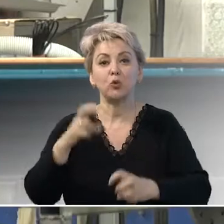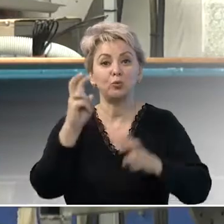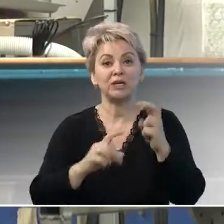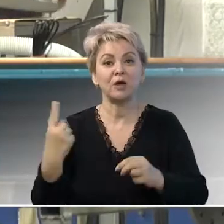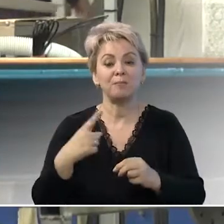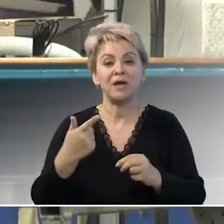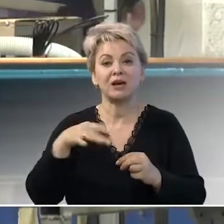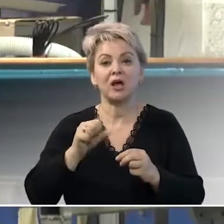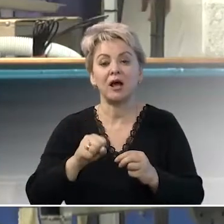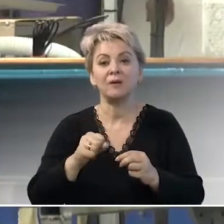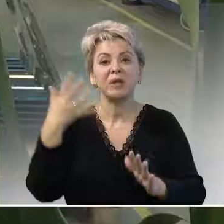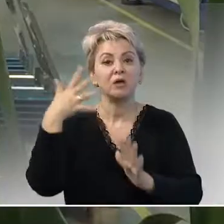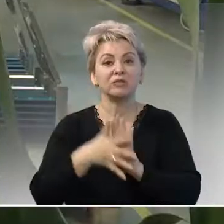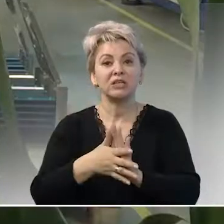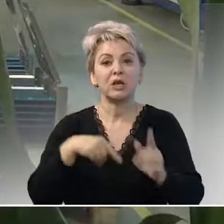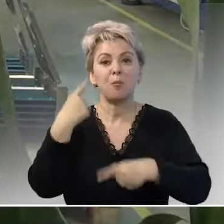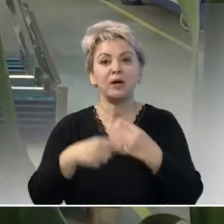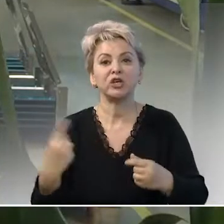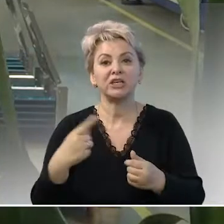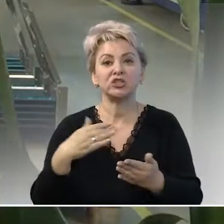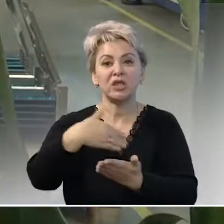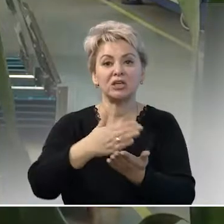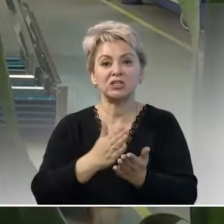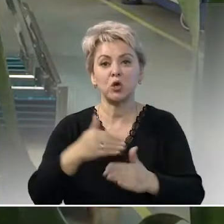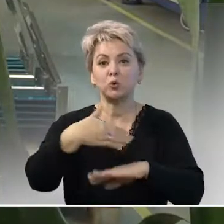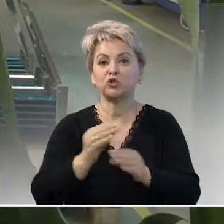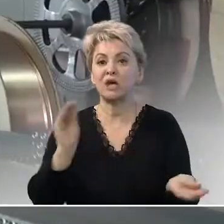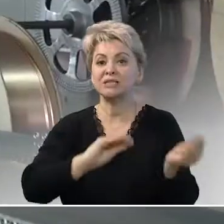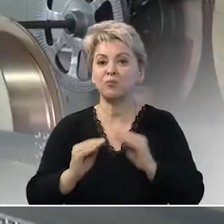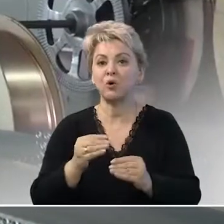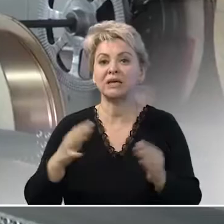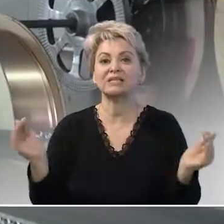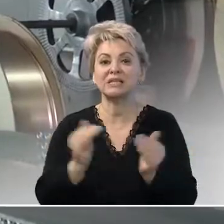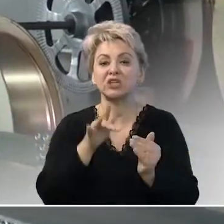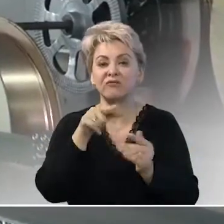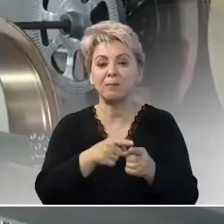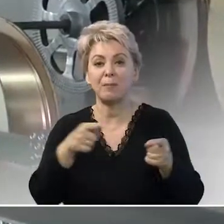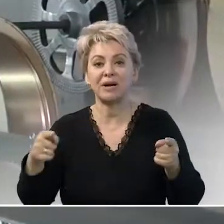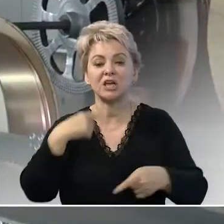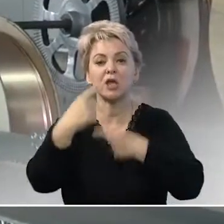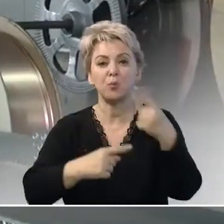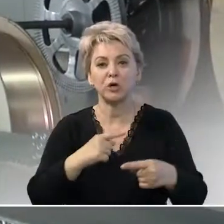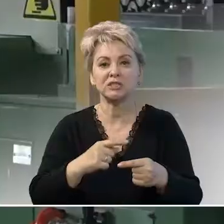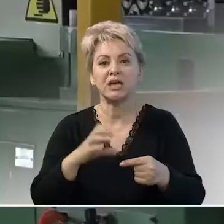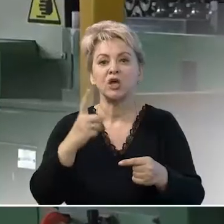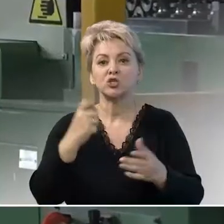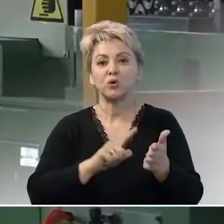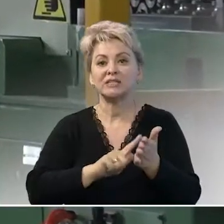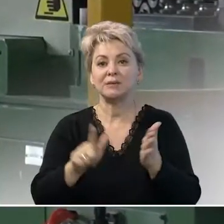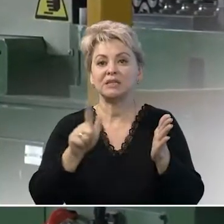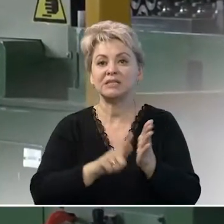Предприятие ТЕРОФРИГА. Внедрение потока единичных изделий на участке сборки позволило сократить время протекания процесса со